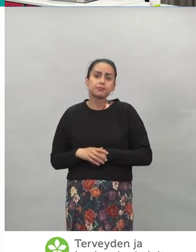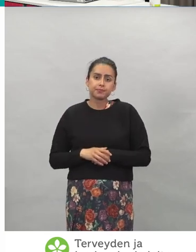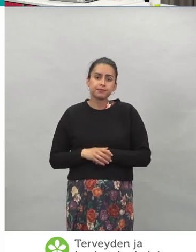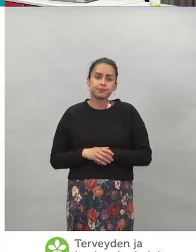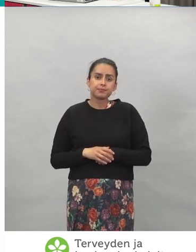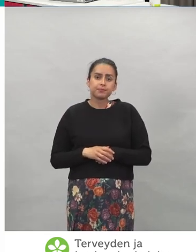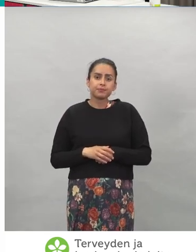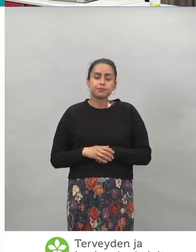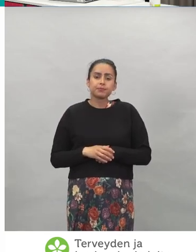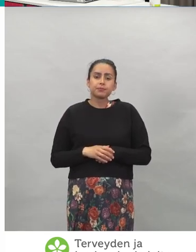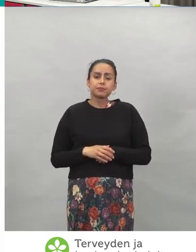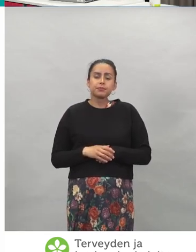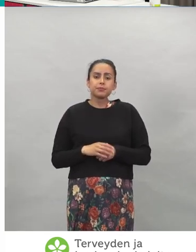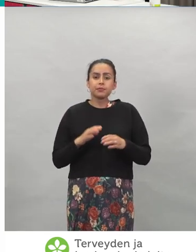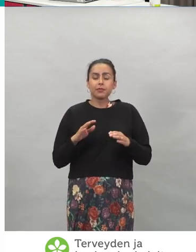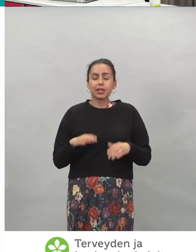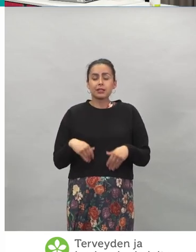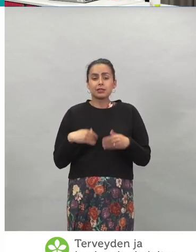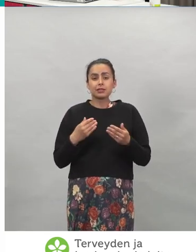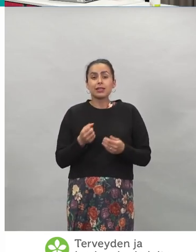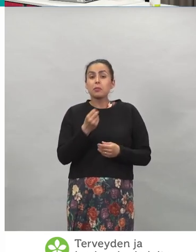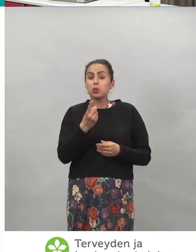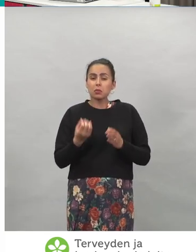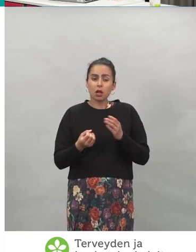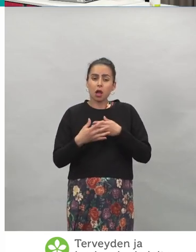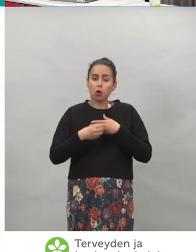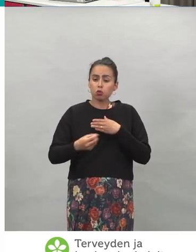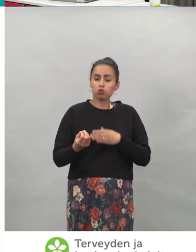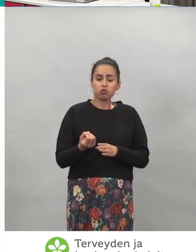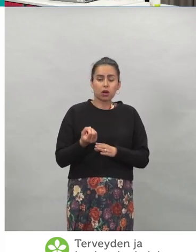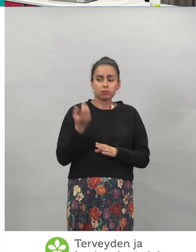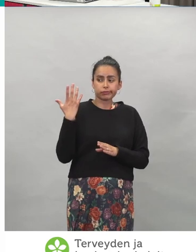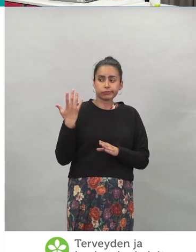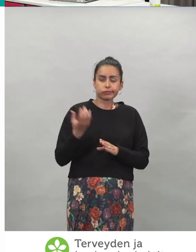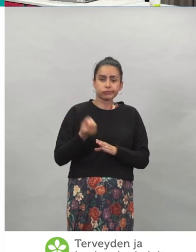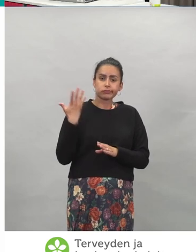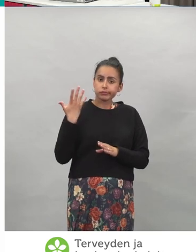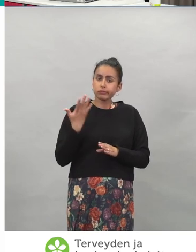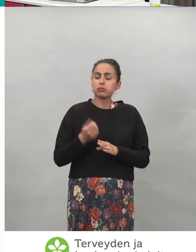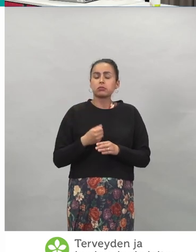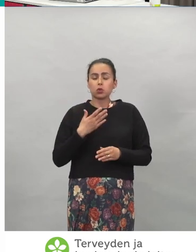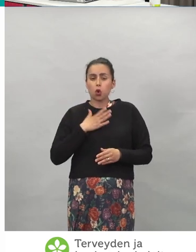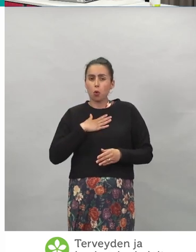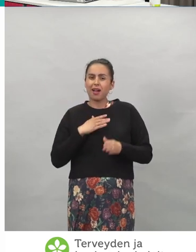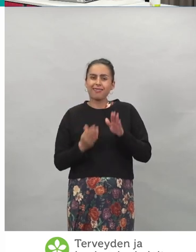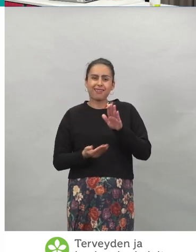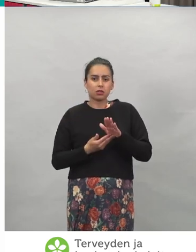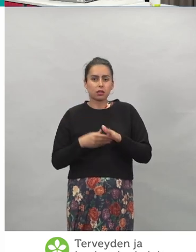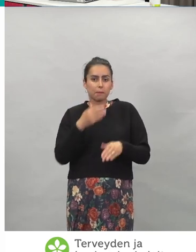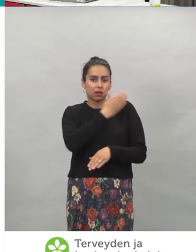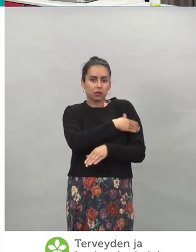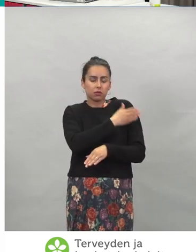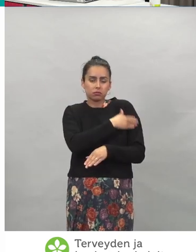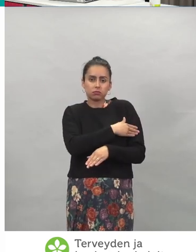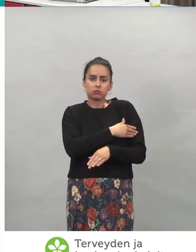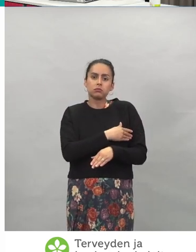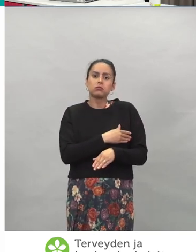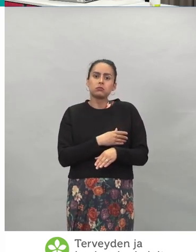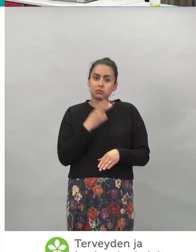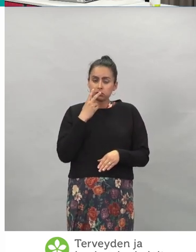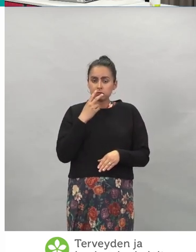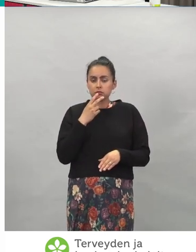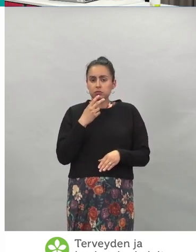Sitten on ihan muutamia kuvia tuolta Omakanta-palvelusta. Eli tässä näkyy nyt Omakanta-palvelun